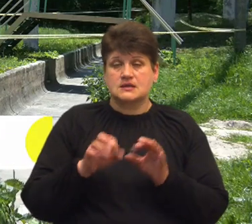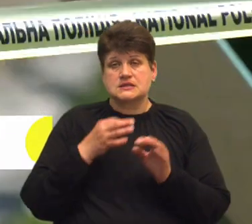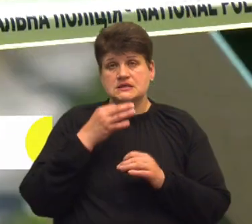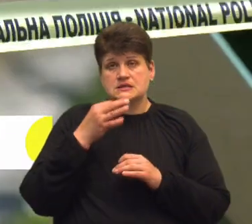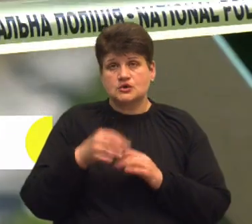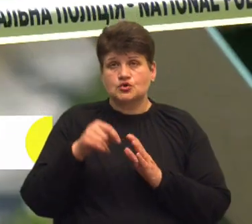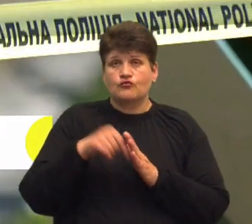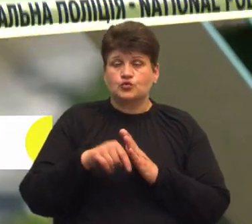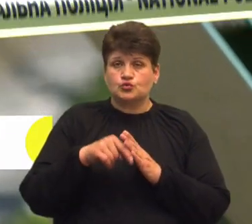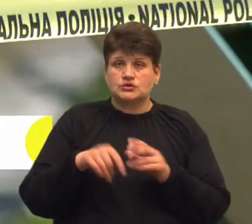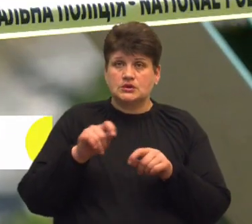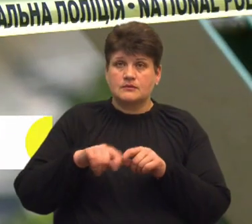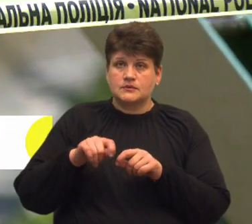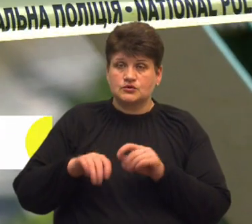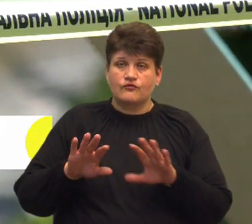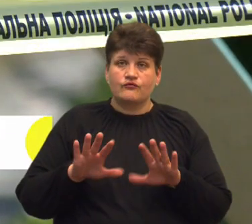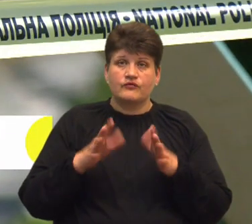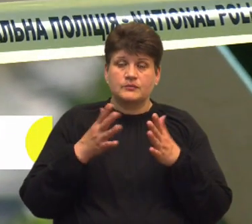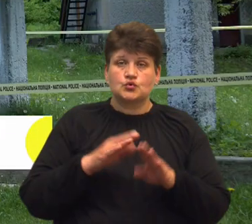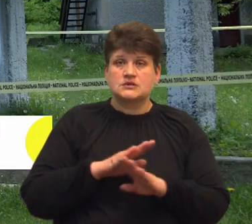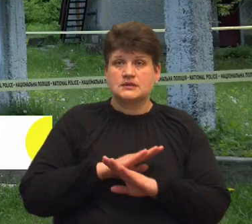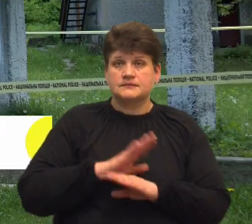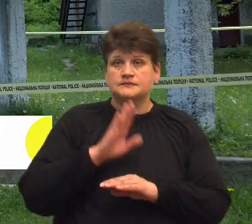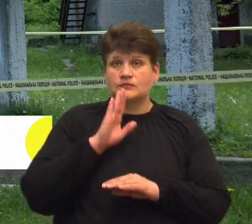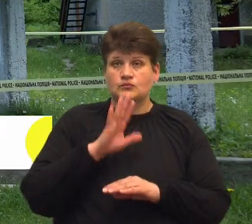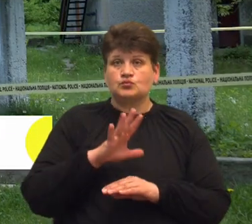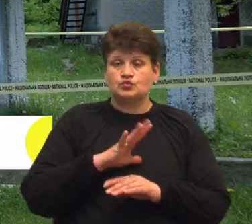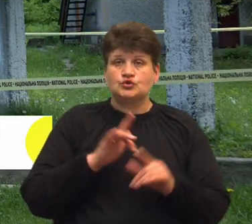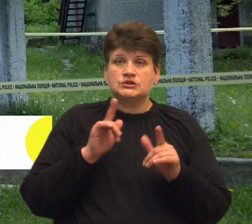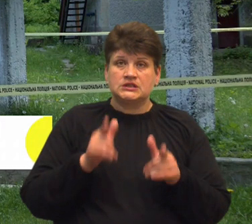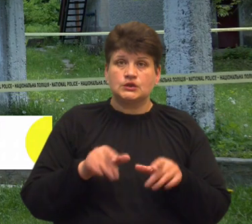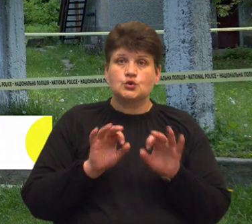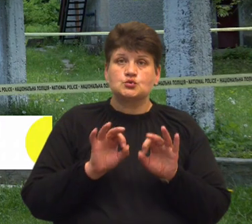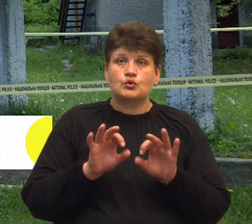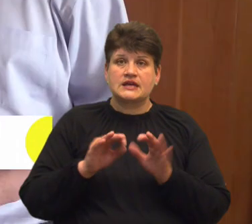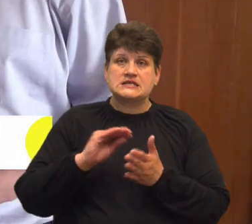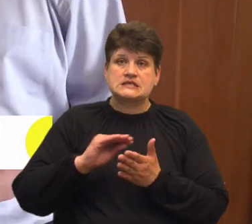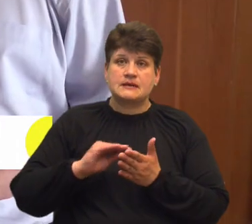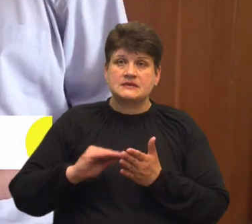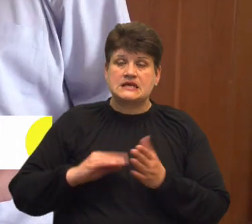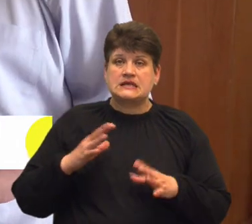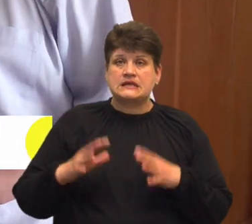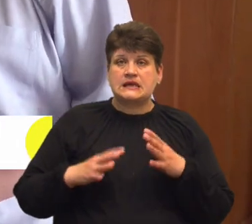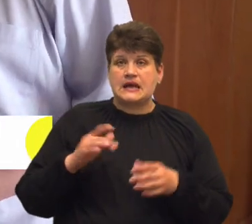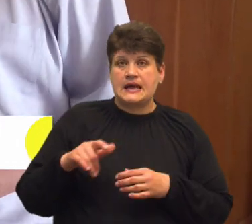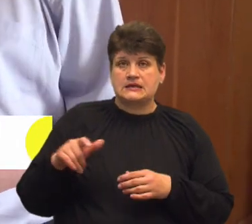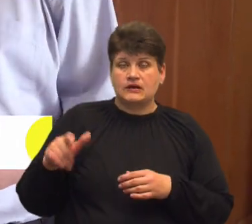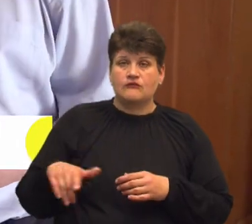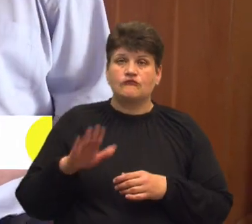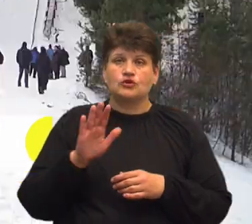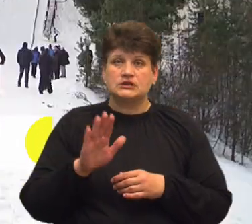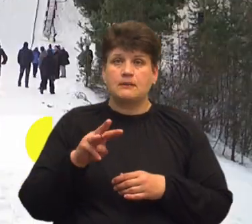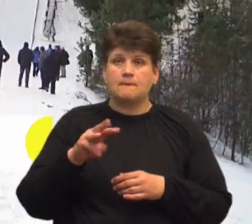внутрішні розслідування щодо випадку загибелі учениці відбувалося згідно з пояснюючими записками тренерів. Володимир Мисик каже,